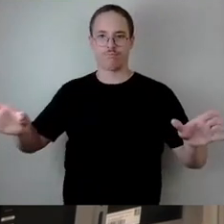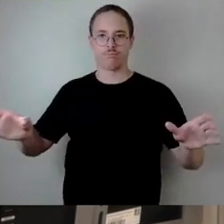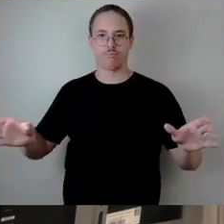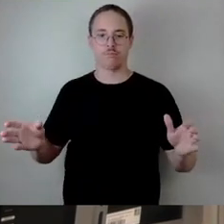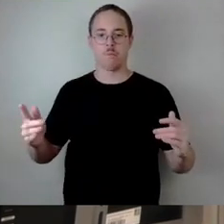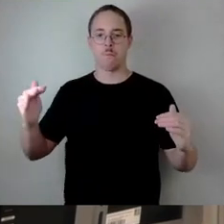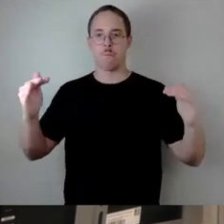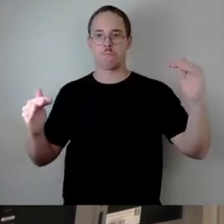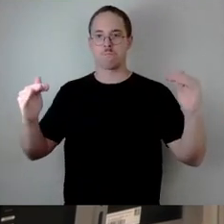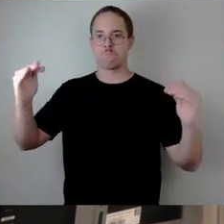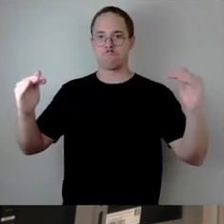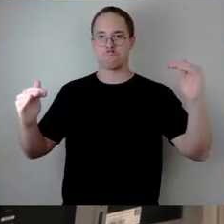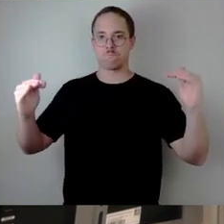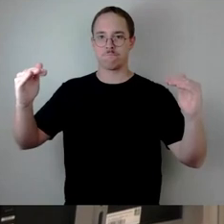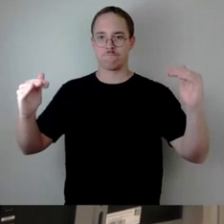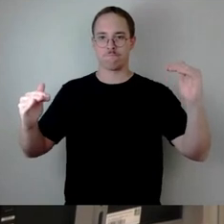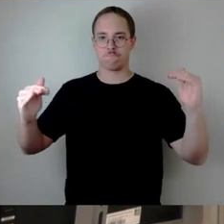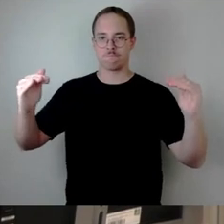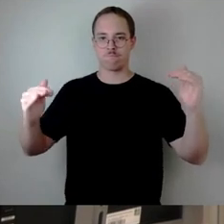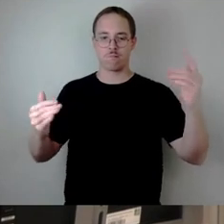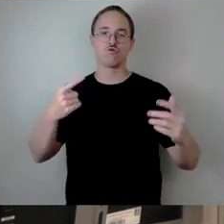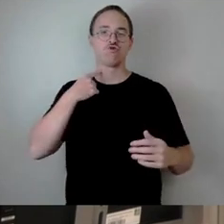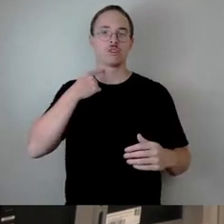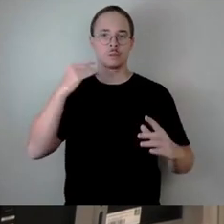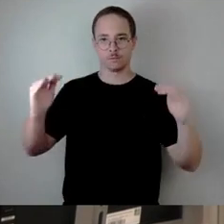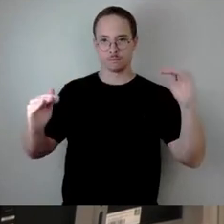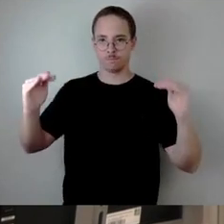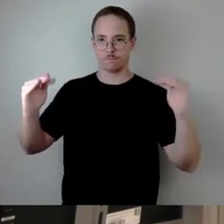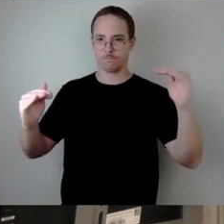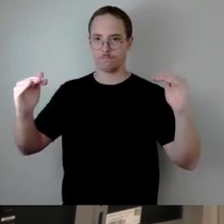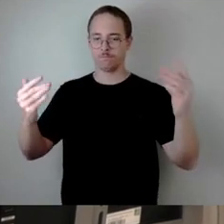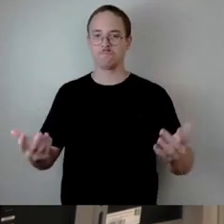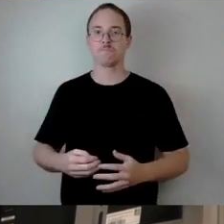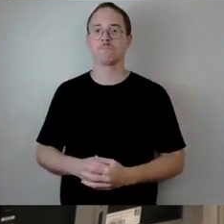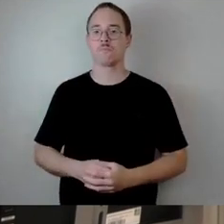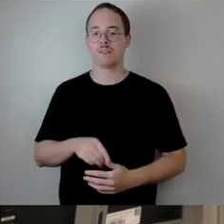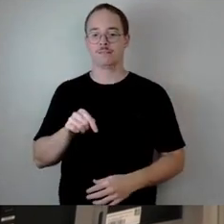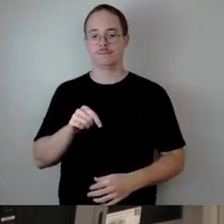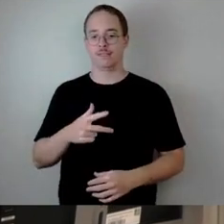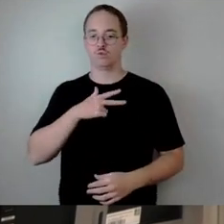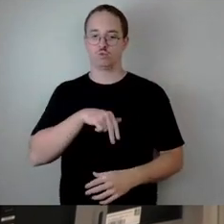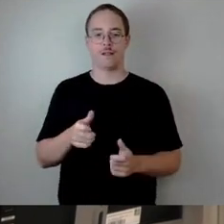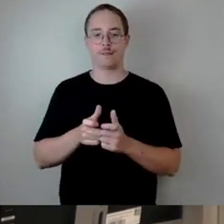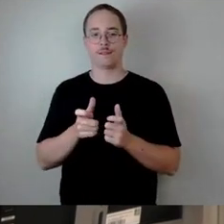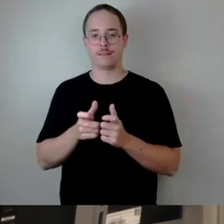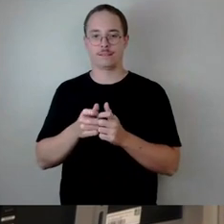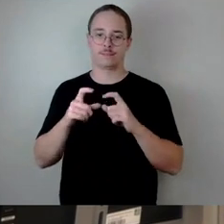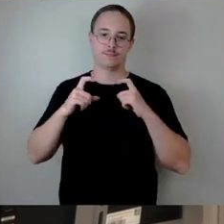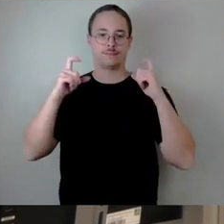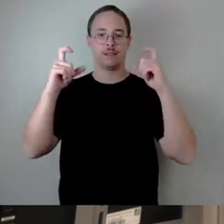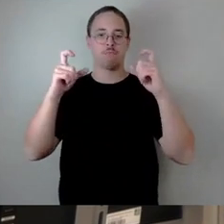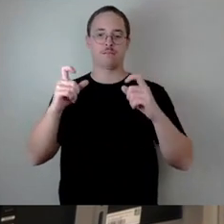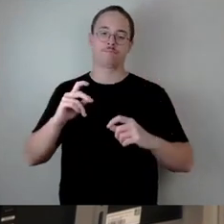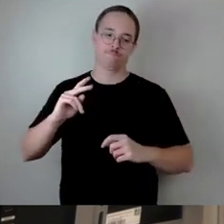Die Situation scheint sich hier wieder abzuzeichnen bei der Diskussion über dieses Sozialticket. Nun muss ich Ihnen sagen,